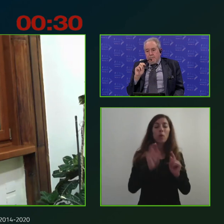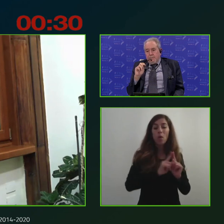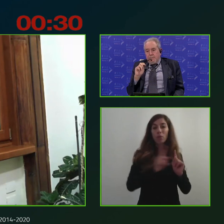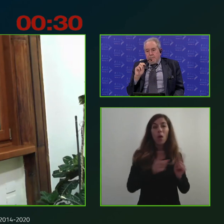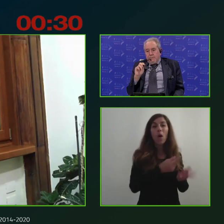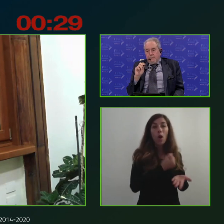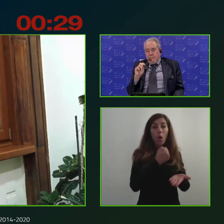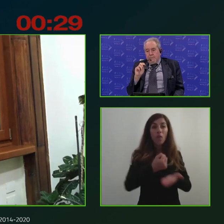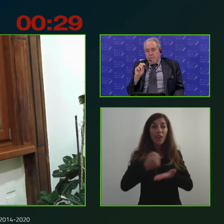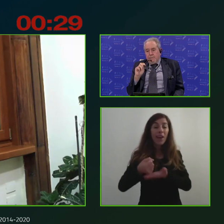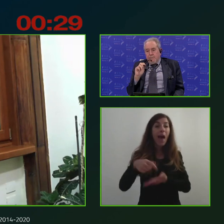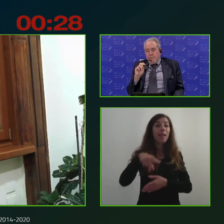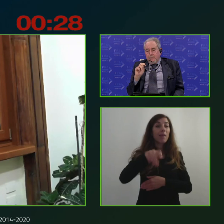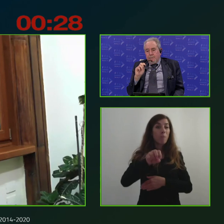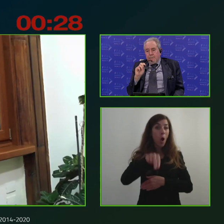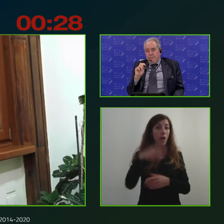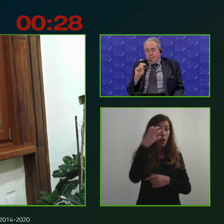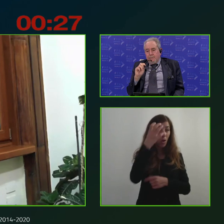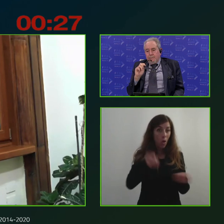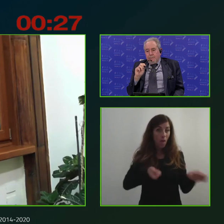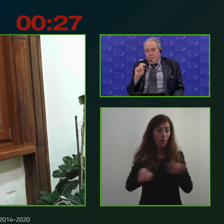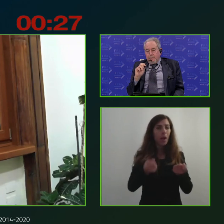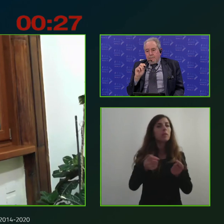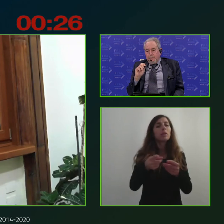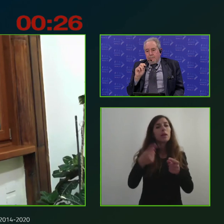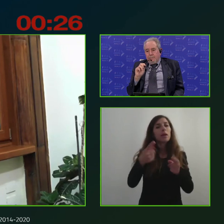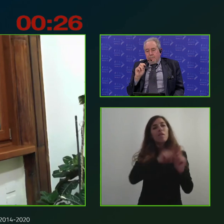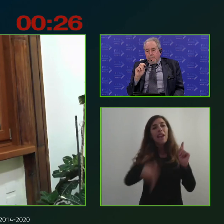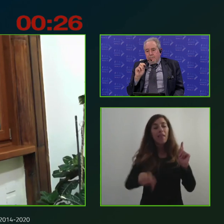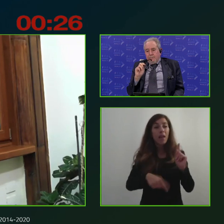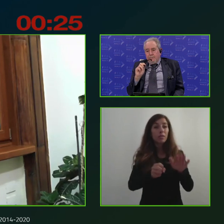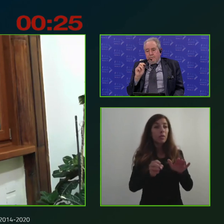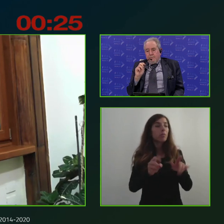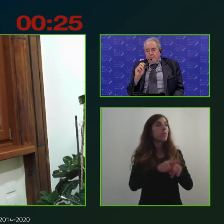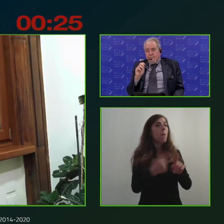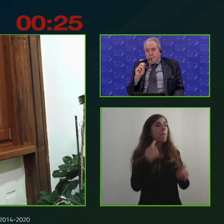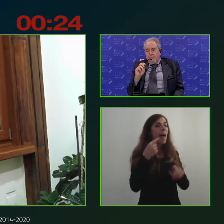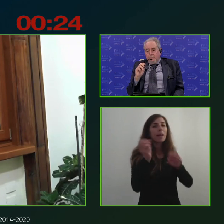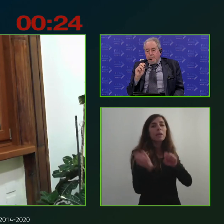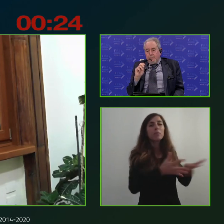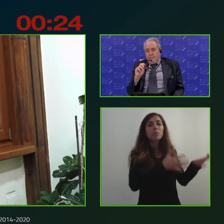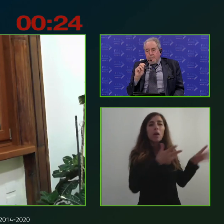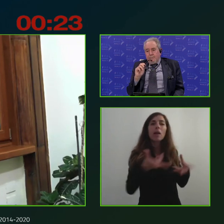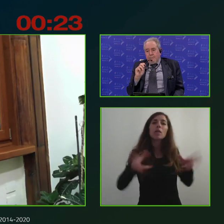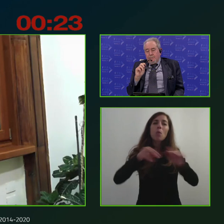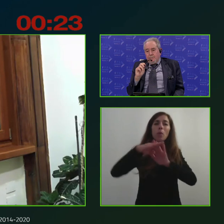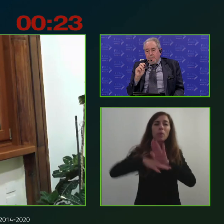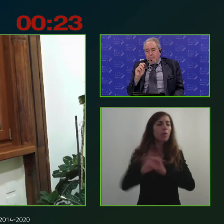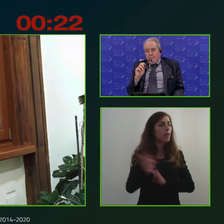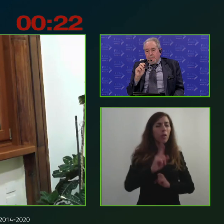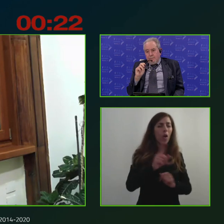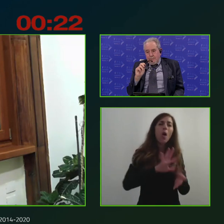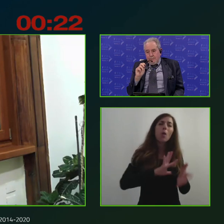non si perderanno con la riprogrammazione perché ovviamente saranno diciamo inseriti in un altro